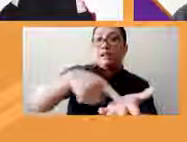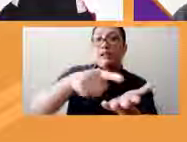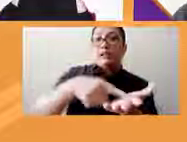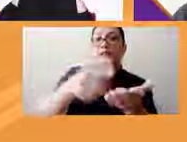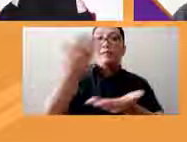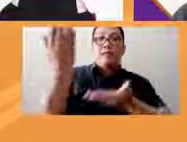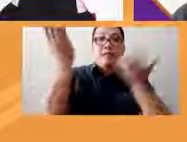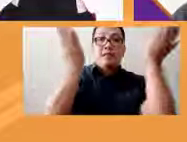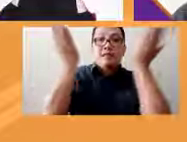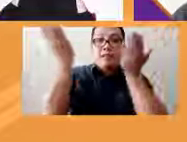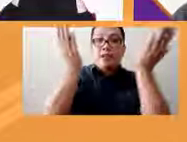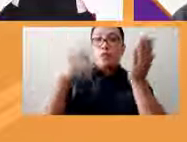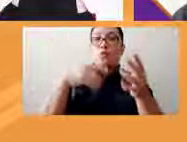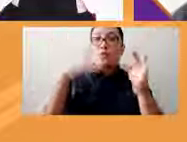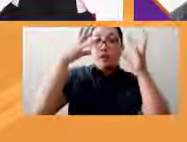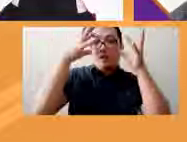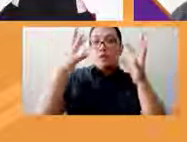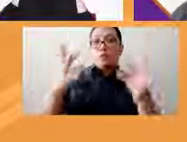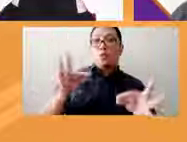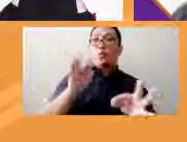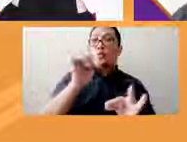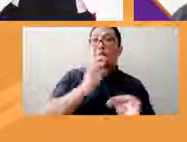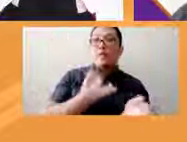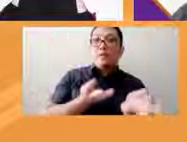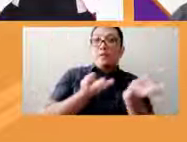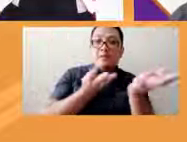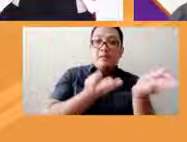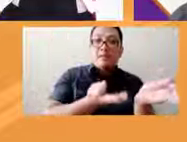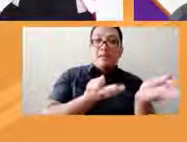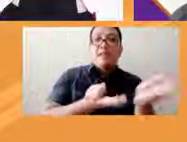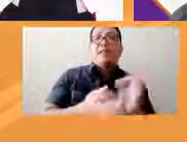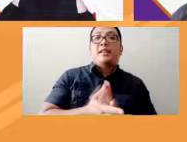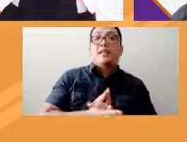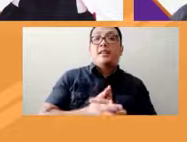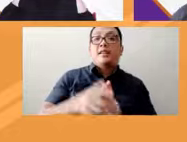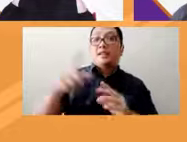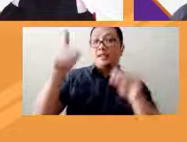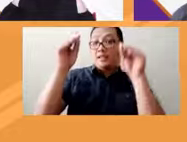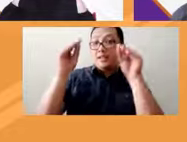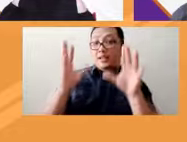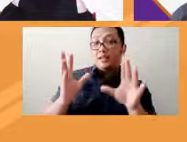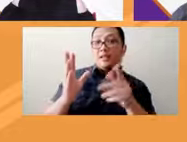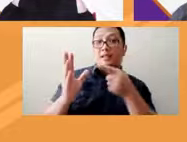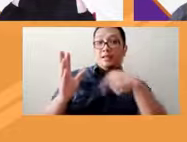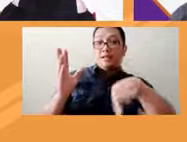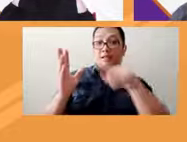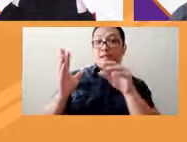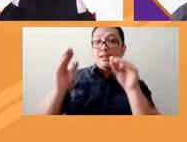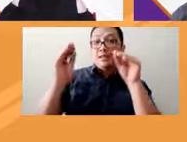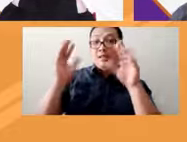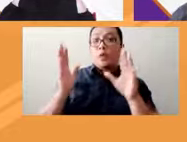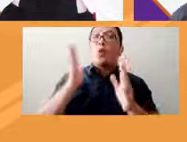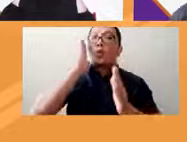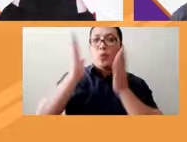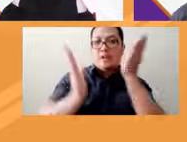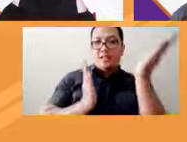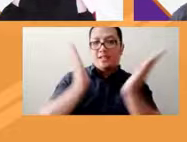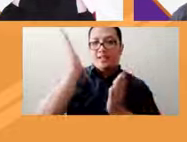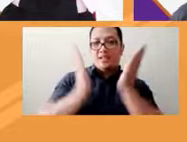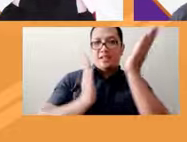nagpapasya kung ano ang ipapakain, yung mga teachers natin ang nag-serve ng pagkain